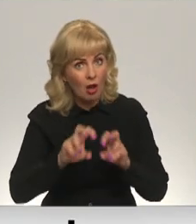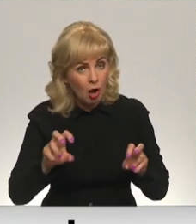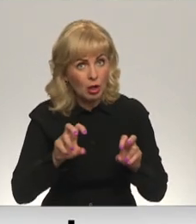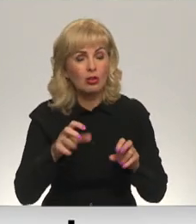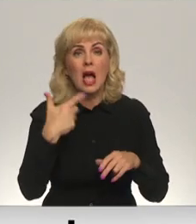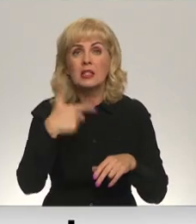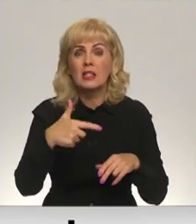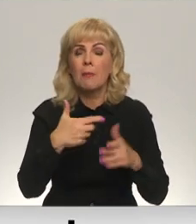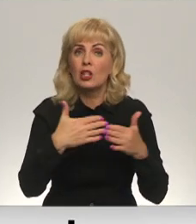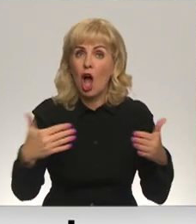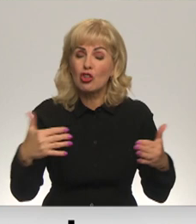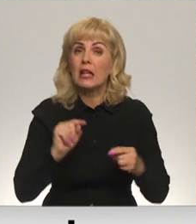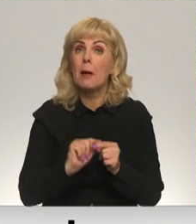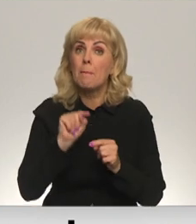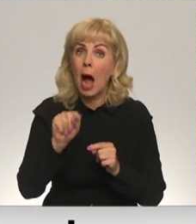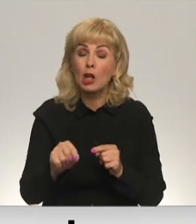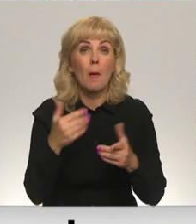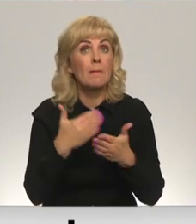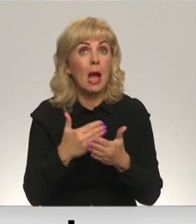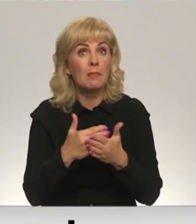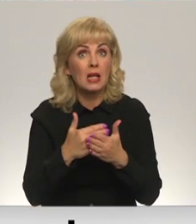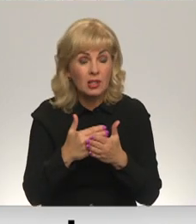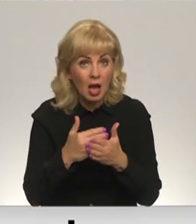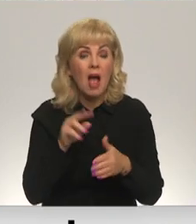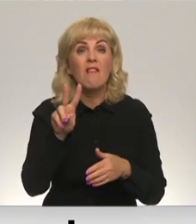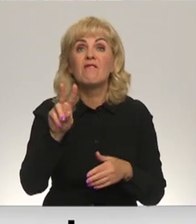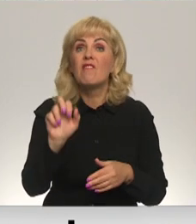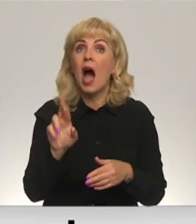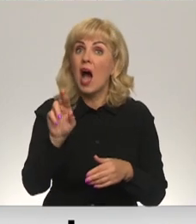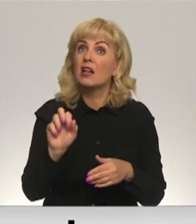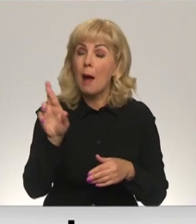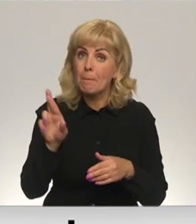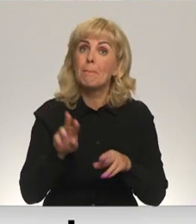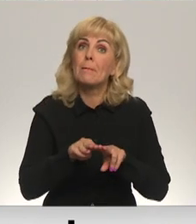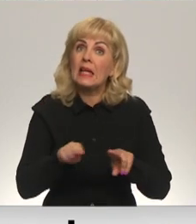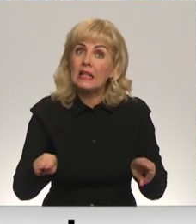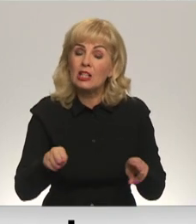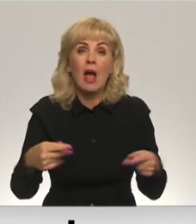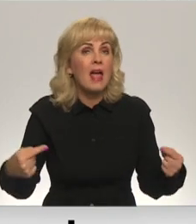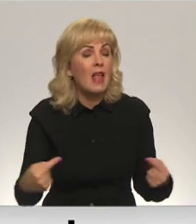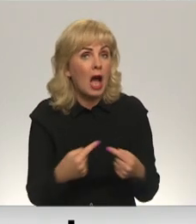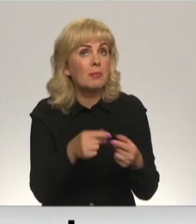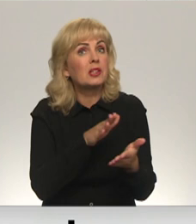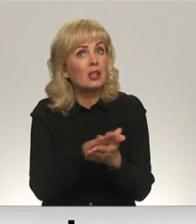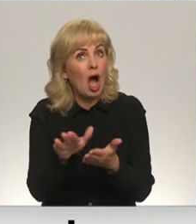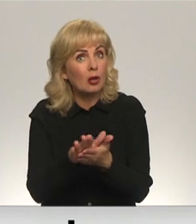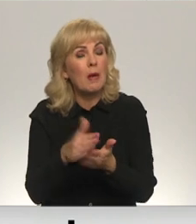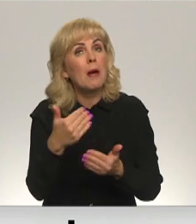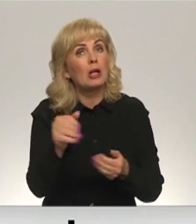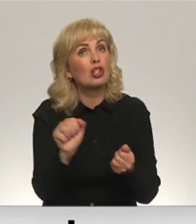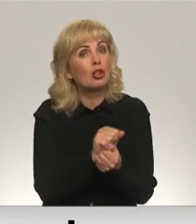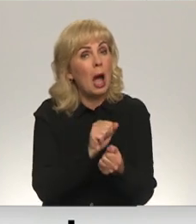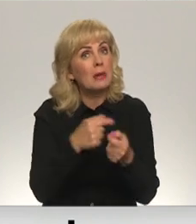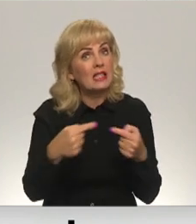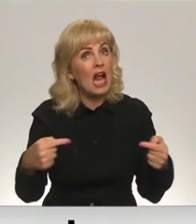dažādu veidu pārkāpumu. Piemēram, Vides aizsardzības un reģionālās attīstības ministrija neatbilstīgi tērējusi dabas resursu